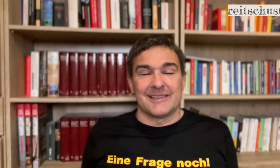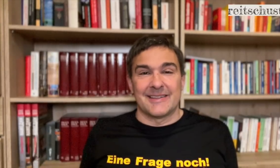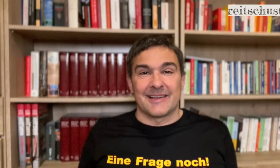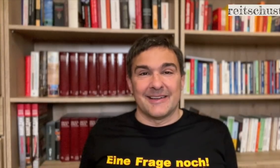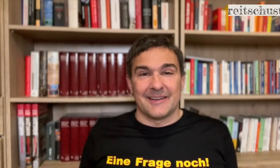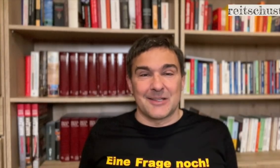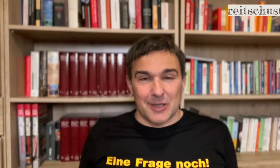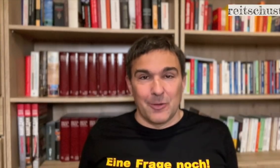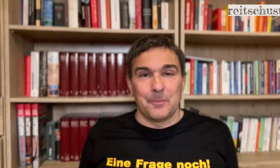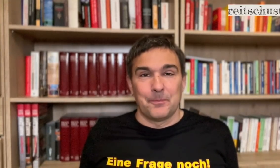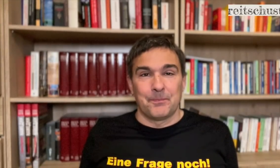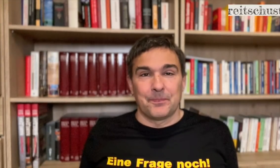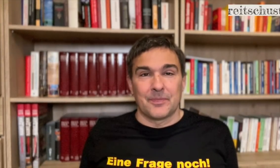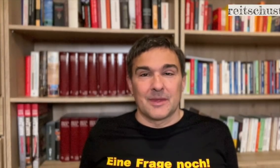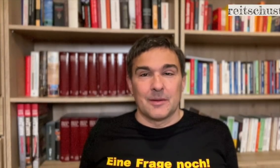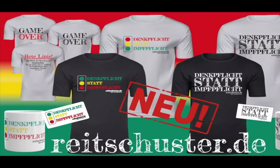Gute. Danke. Ciao.